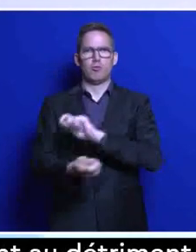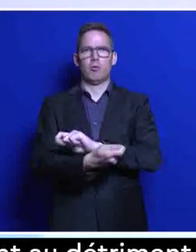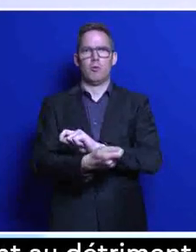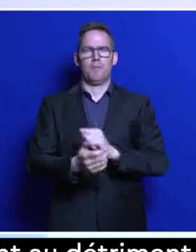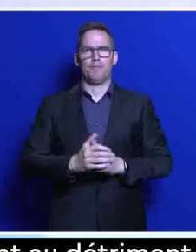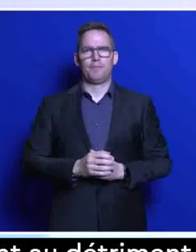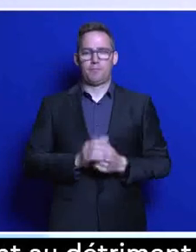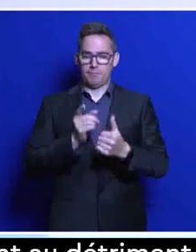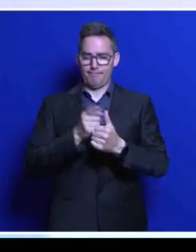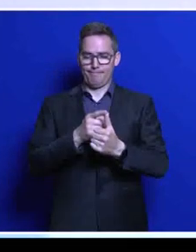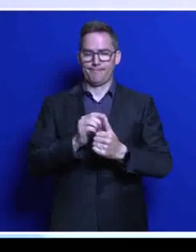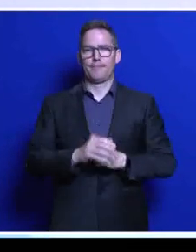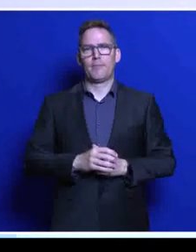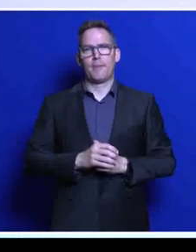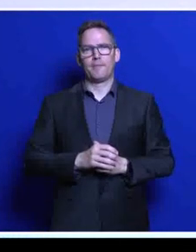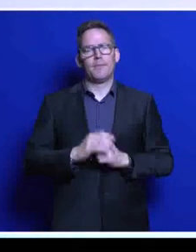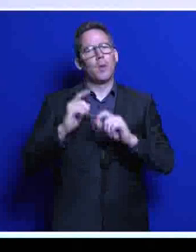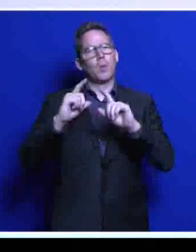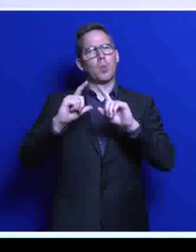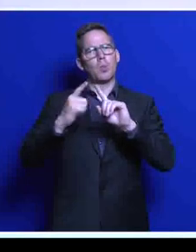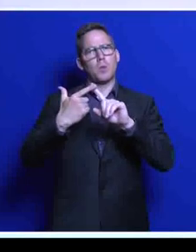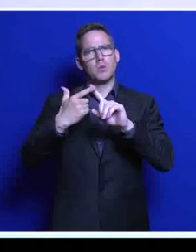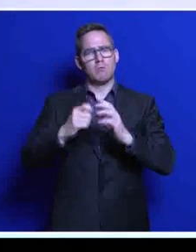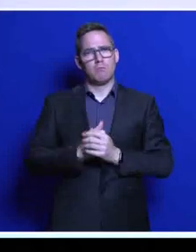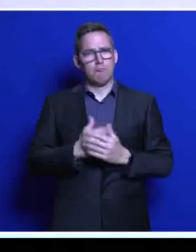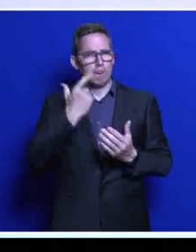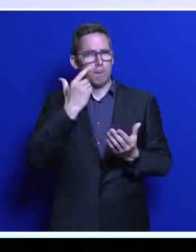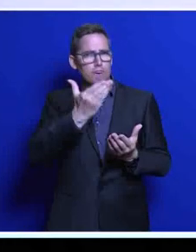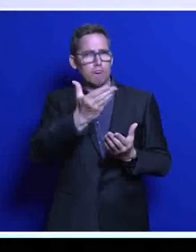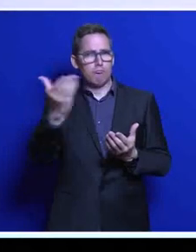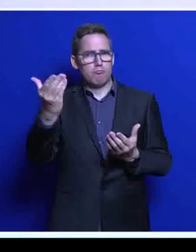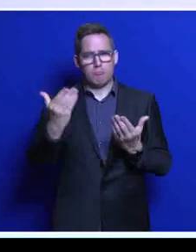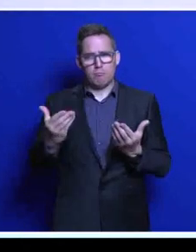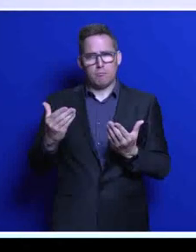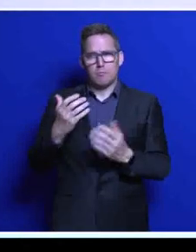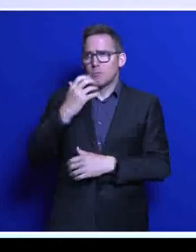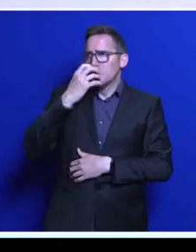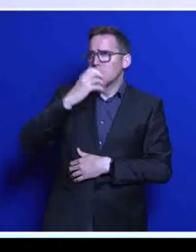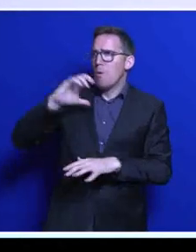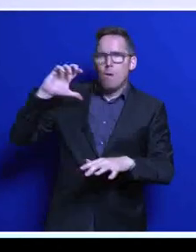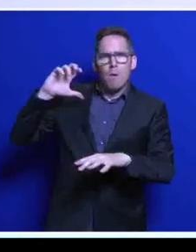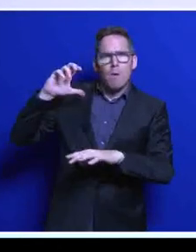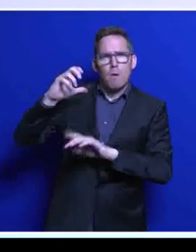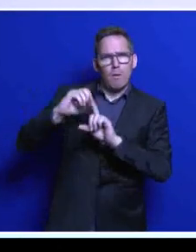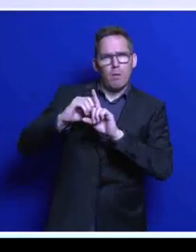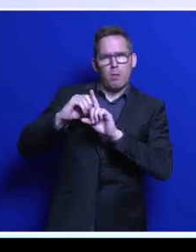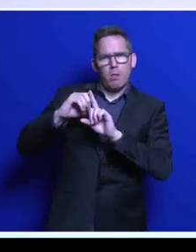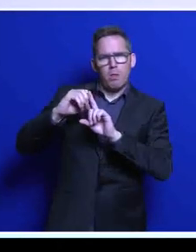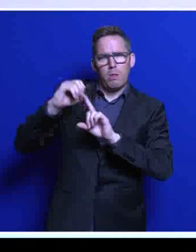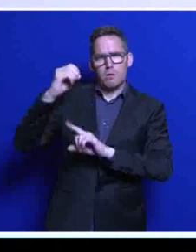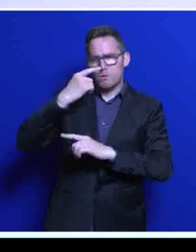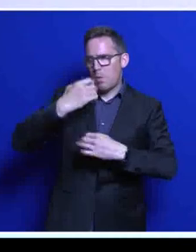deuxième, évidemment, c'est l'accélération du réchauffement climatique. Le réchauffement climatique, désormais, nous prend à la gorge,